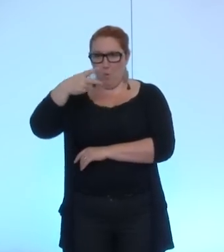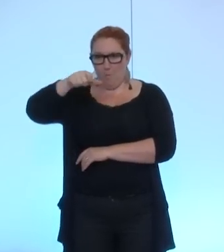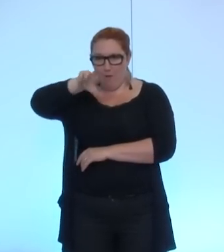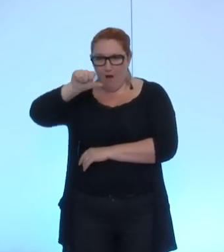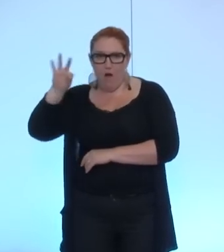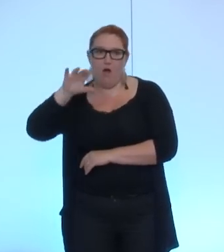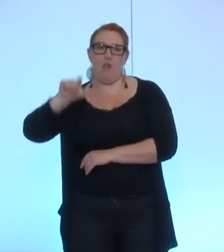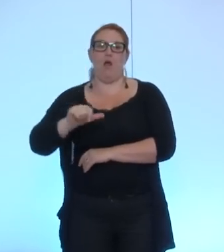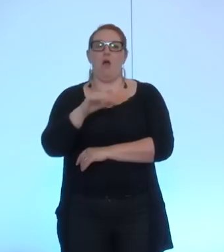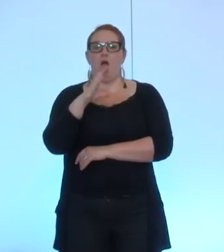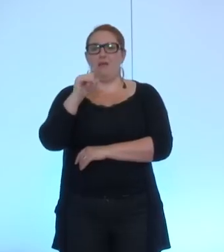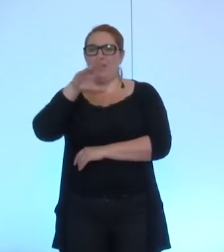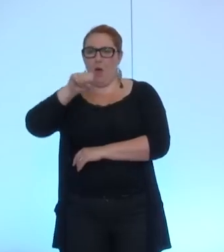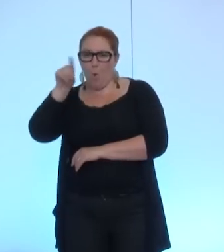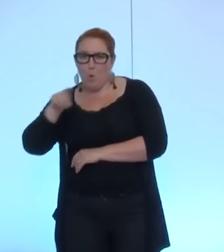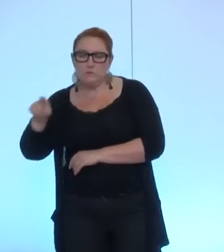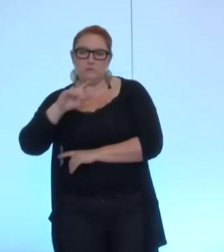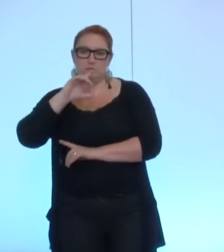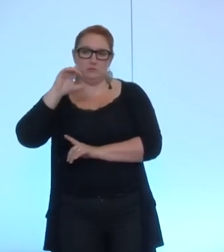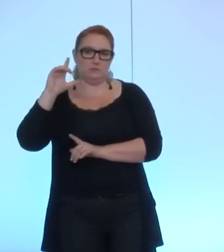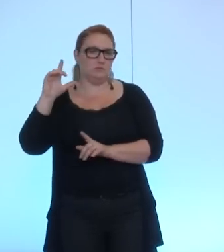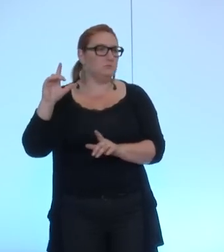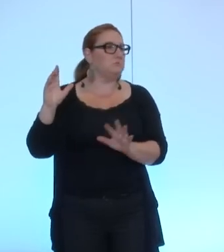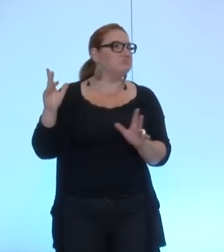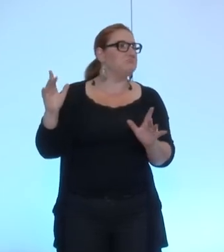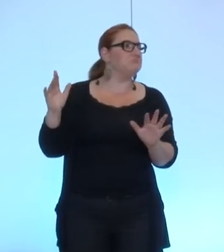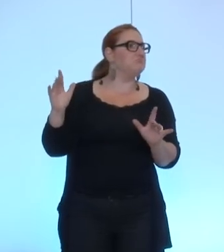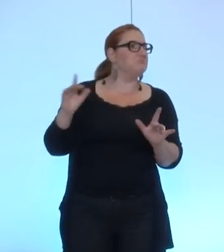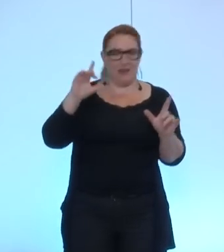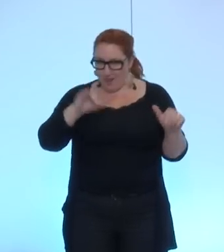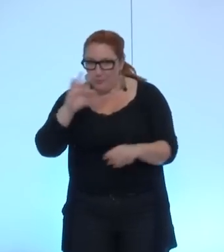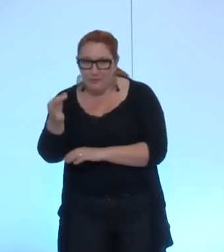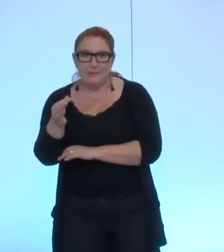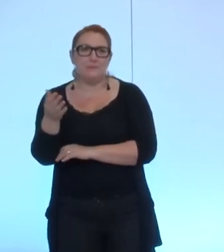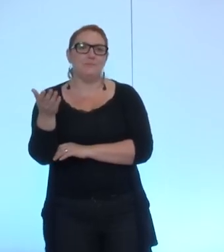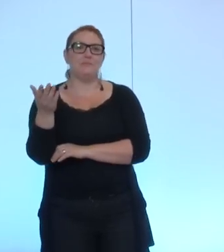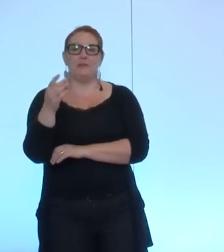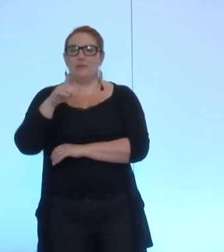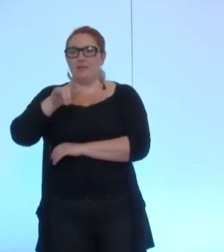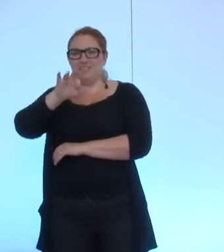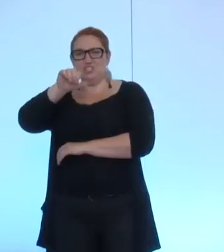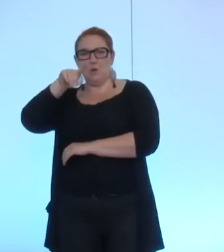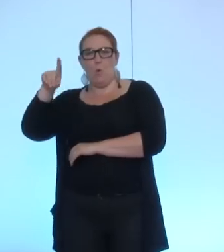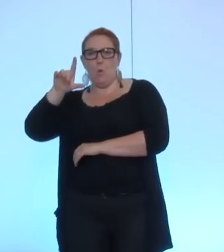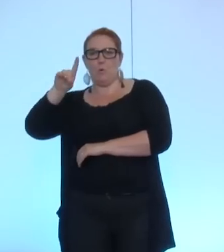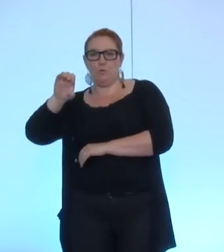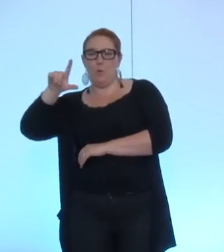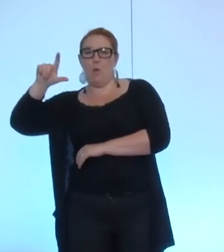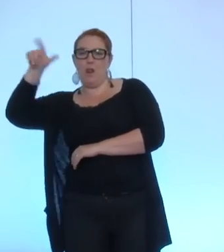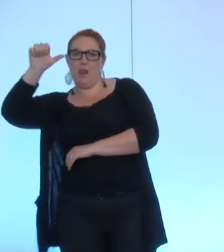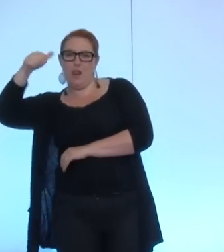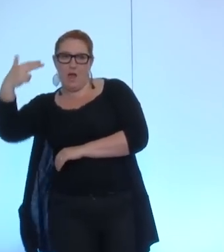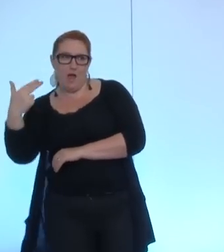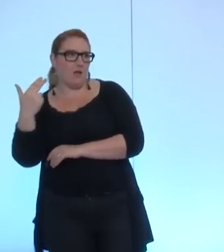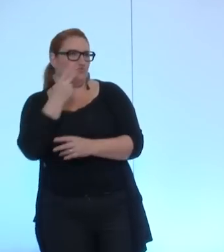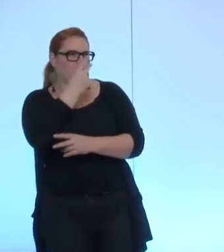est là, Emmanuel Caroz, en fait je fais comme avec mes élèves, est là, Marina Girodelin